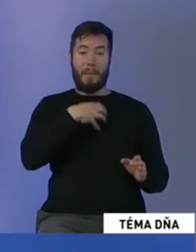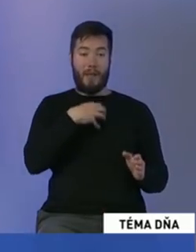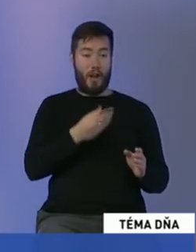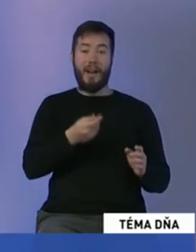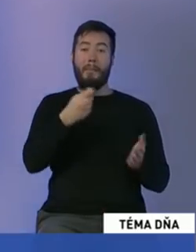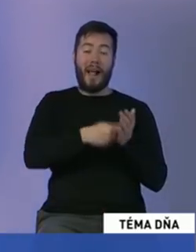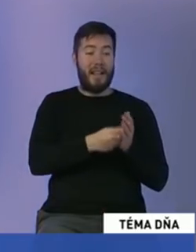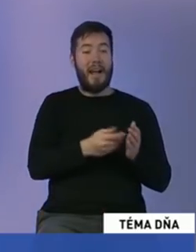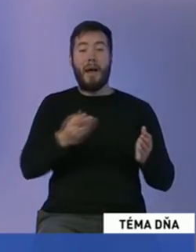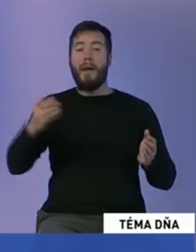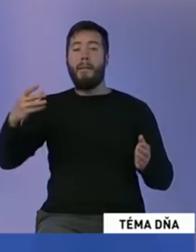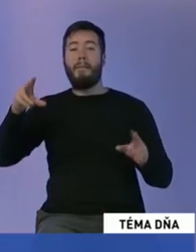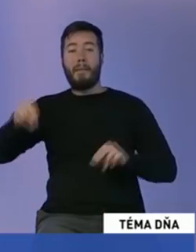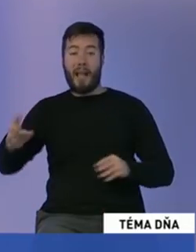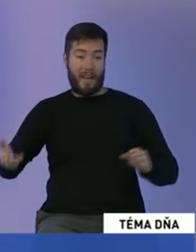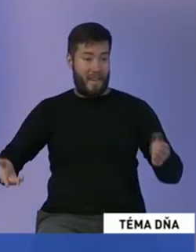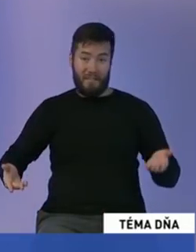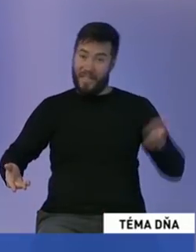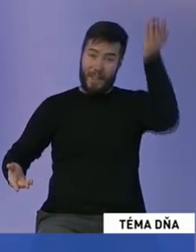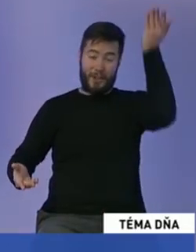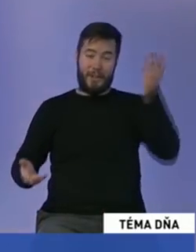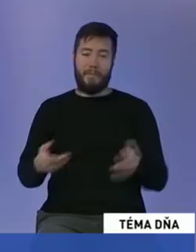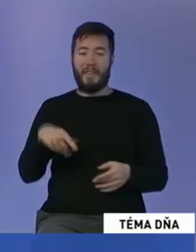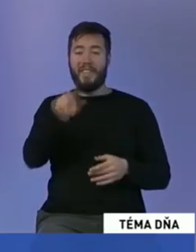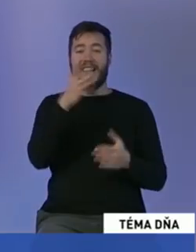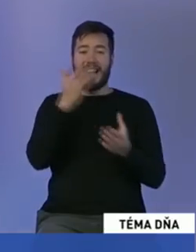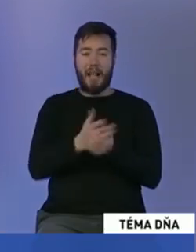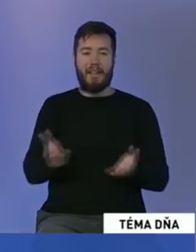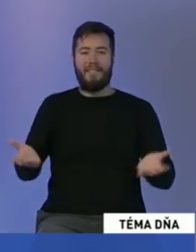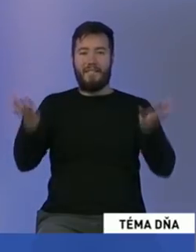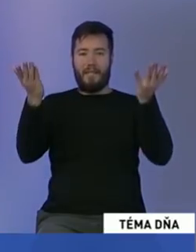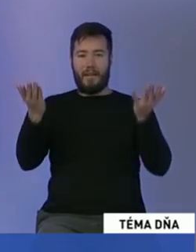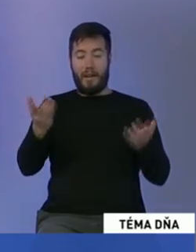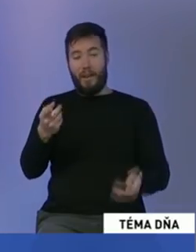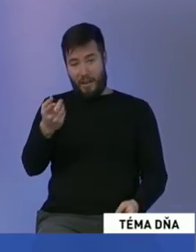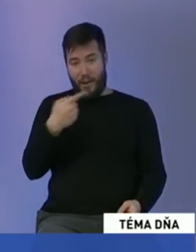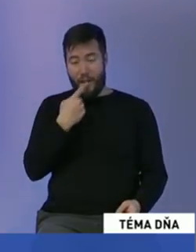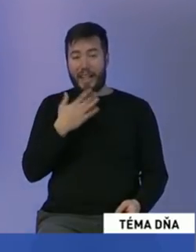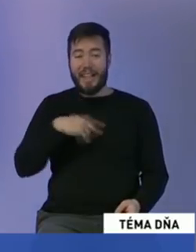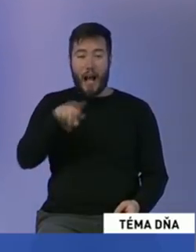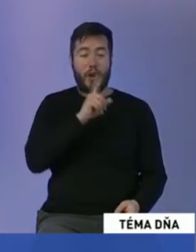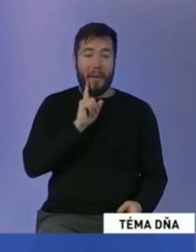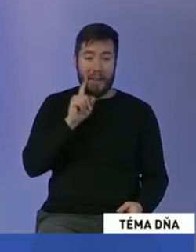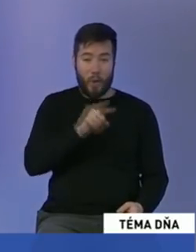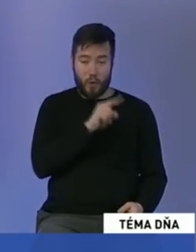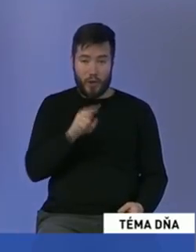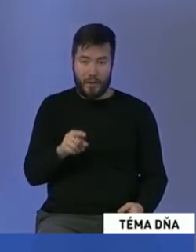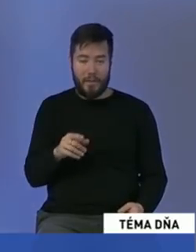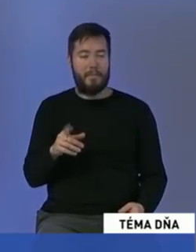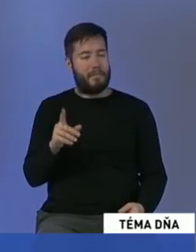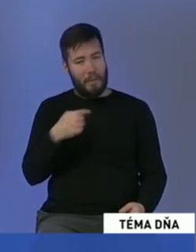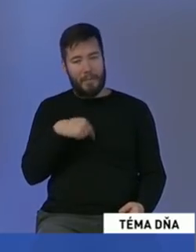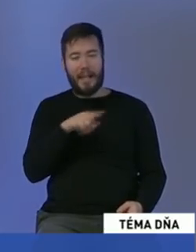a hovoríte o tom, že idete rušiť všetky tieto opatrenia. Jasne, že idete rušiť. Keď sme my prijmali obedy zadarmo a vlaky zadarmo,